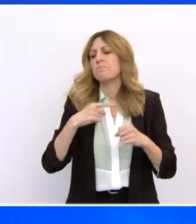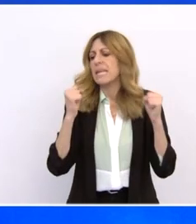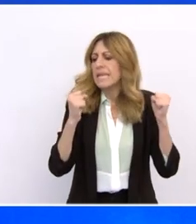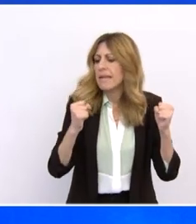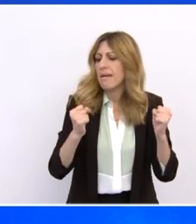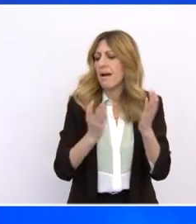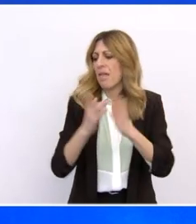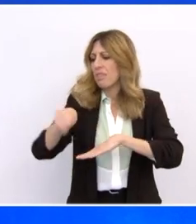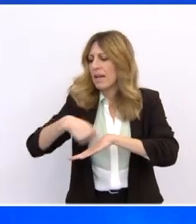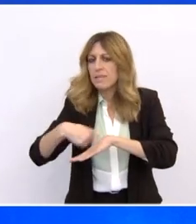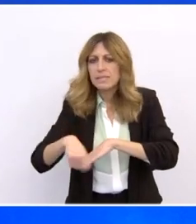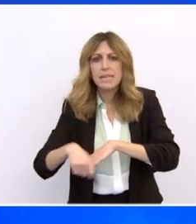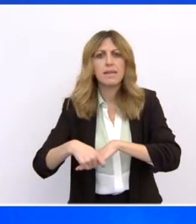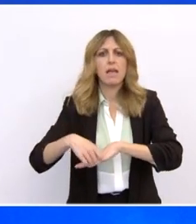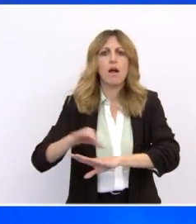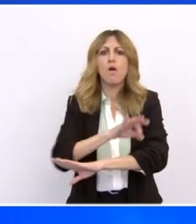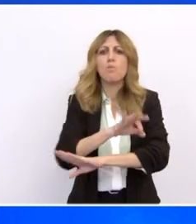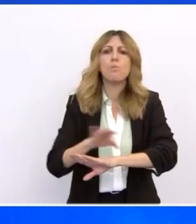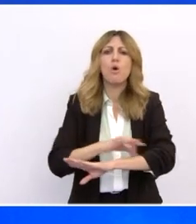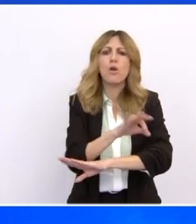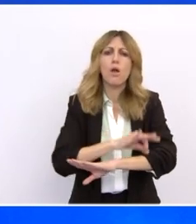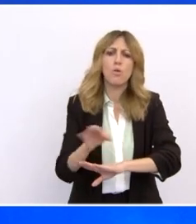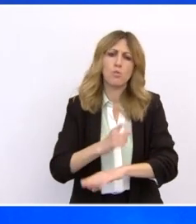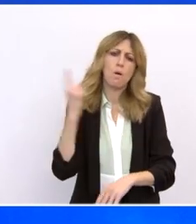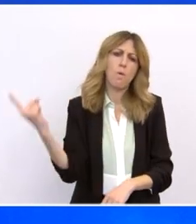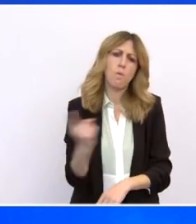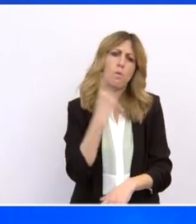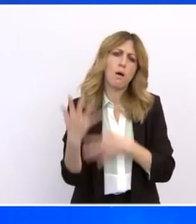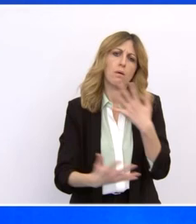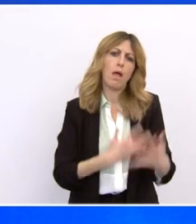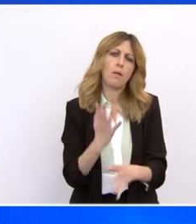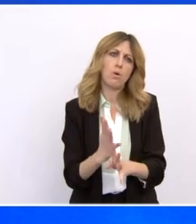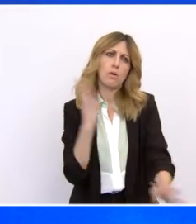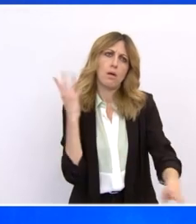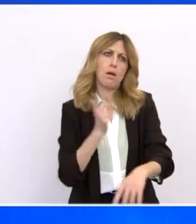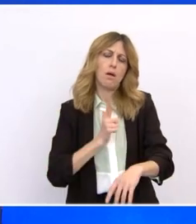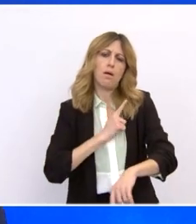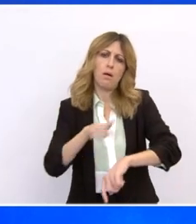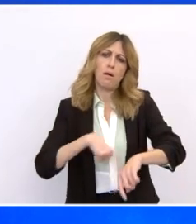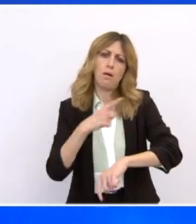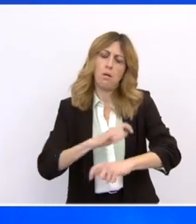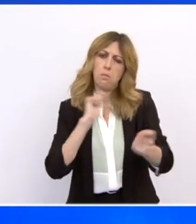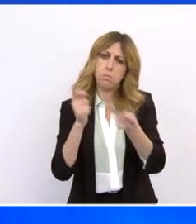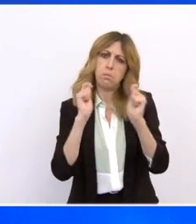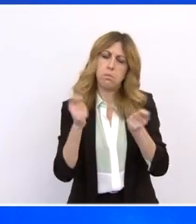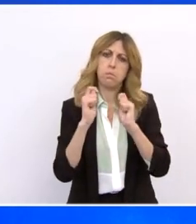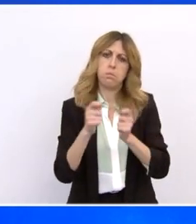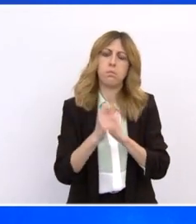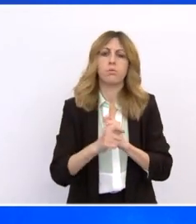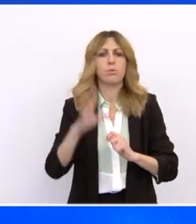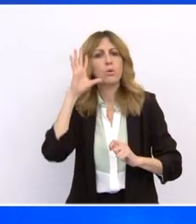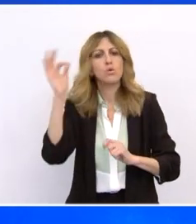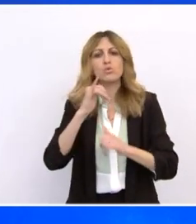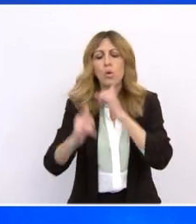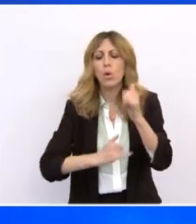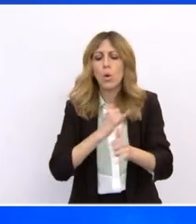δικαιοσύνη, υπολοδομίες που όλοι ξέρουμε πόσο ταλαιπωρούν τους πολίτες πολλές φορές, κτηματολόγιο, μετανάστευση, ΕΦΚΑ